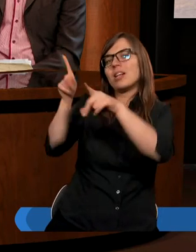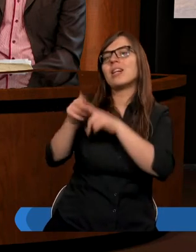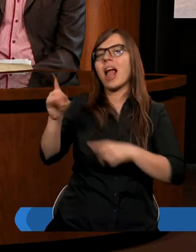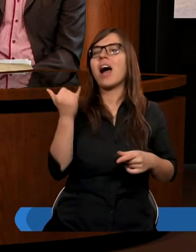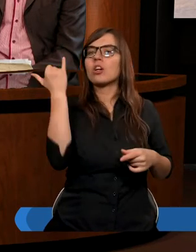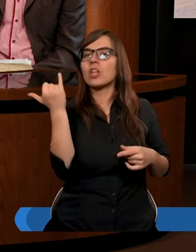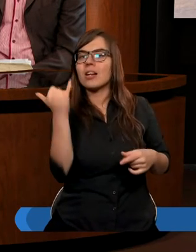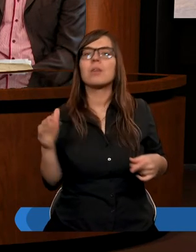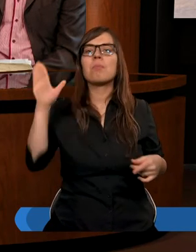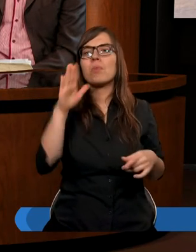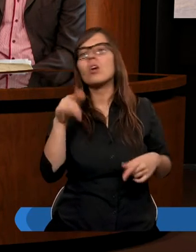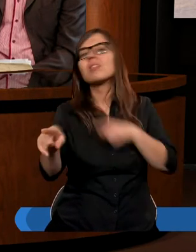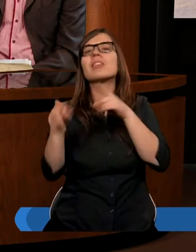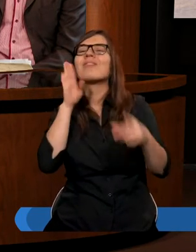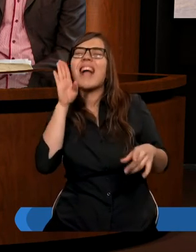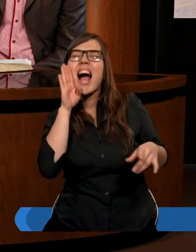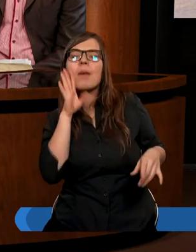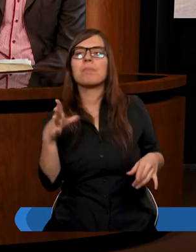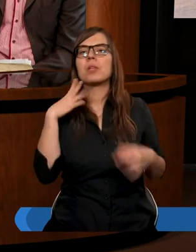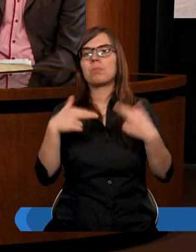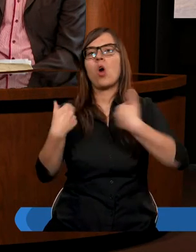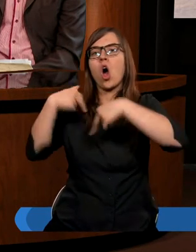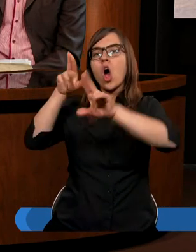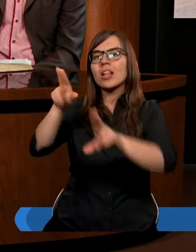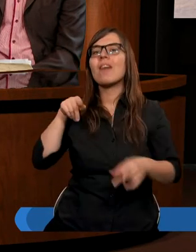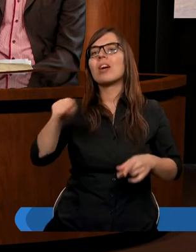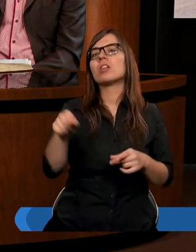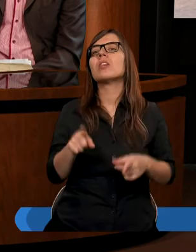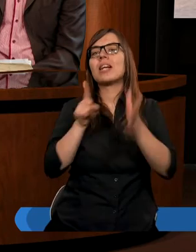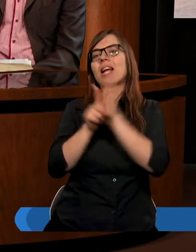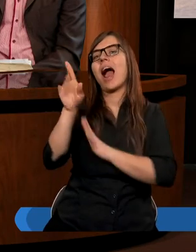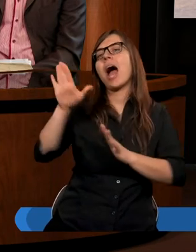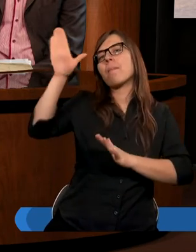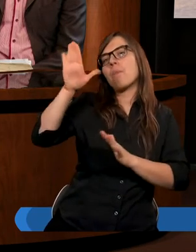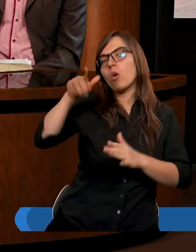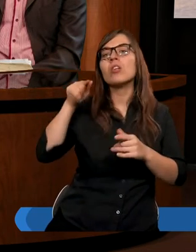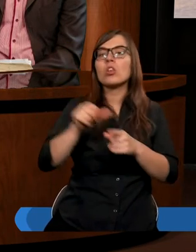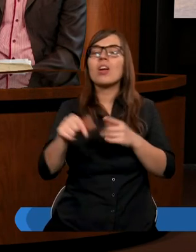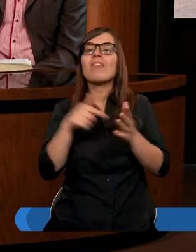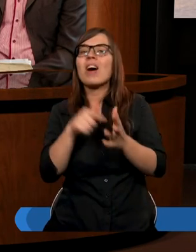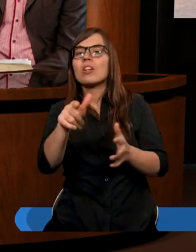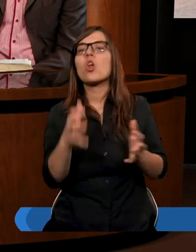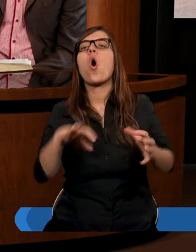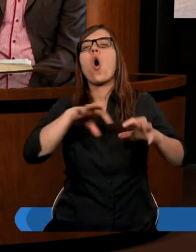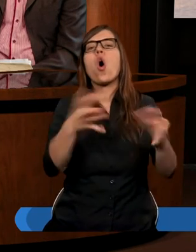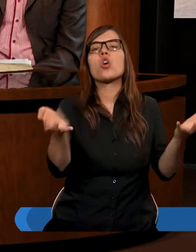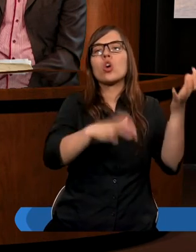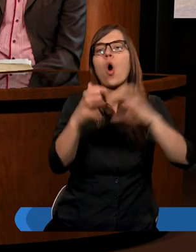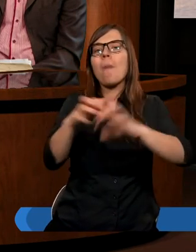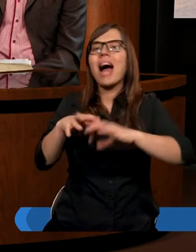dzieci bożych czyli tak jakbyśmy dawali to dla Boga to jest to gromadzenie